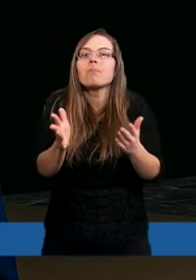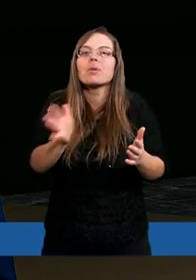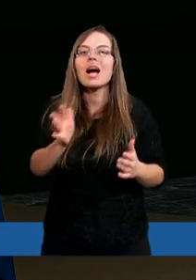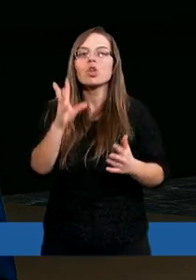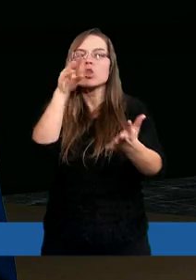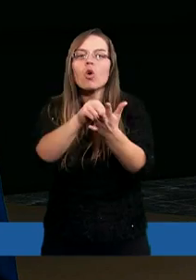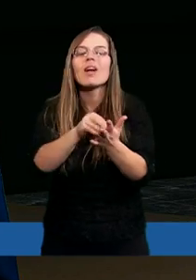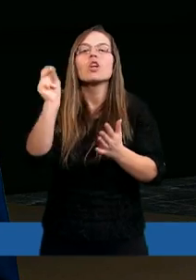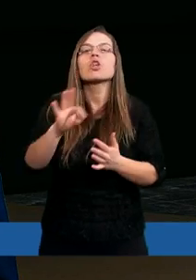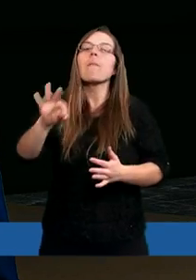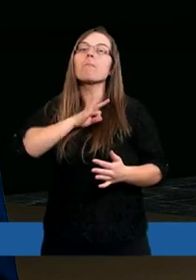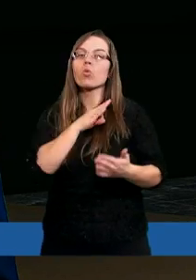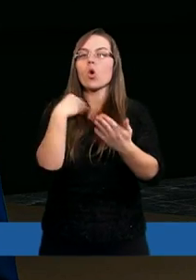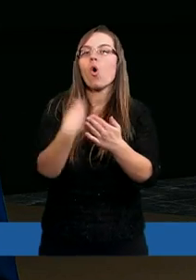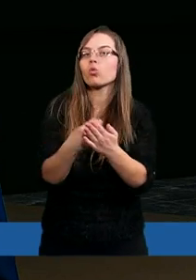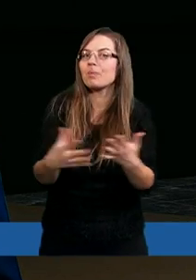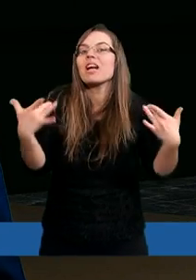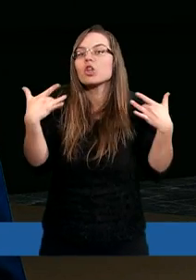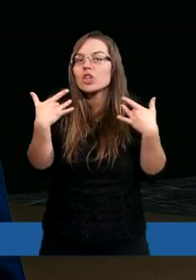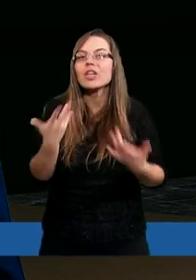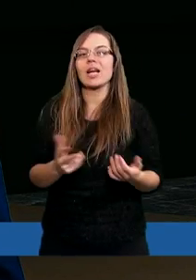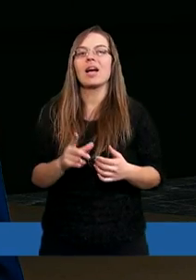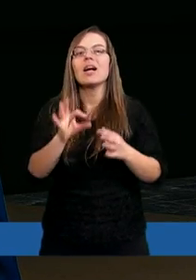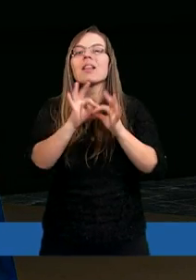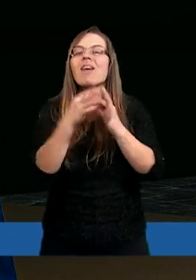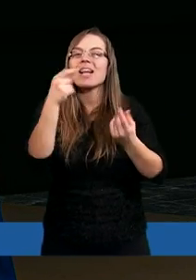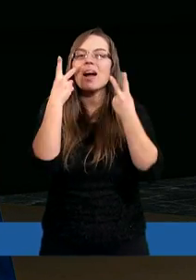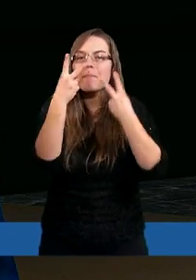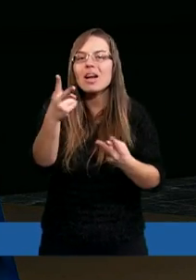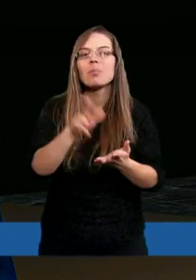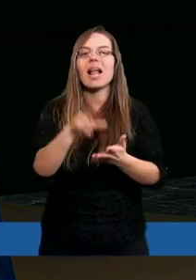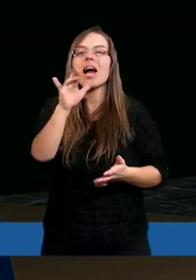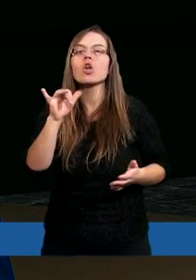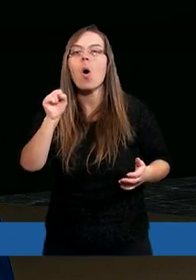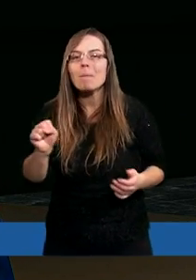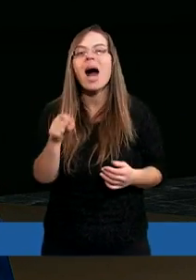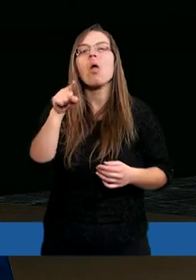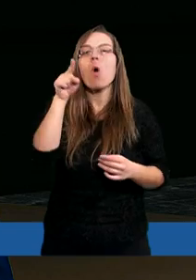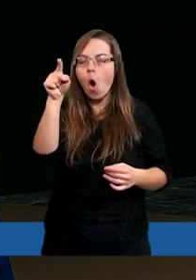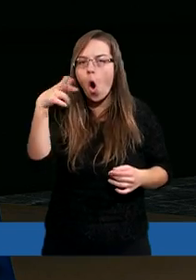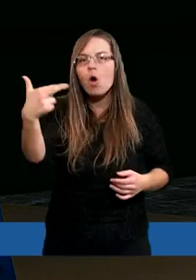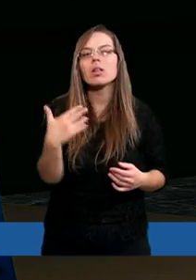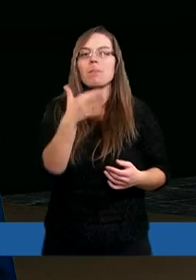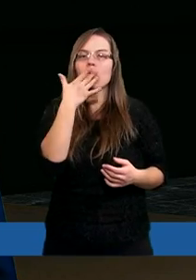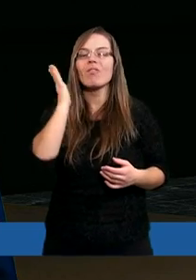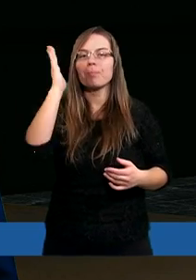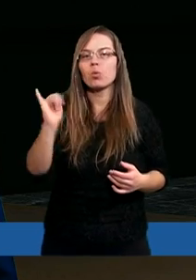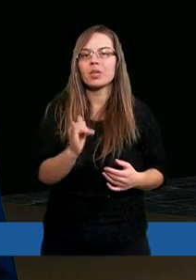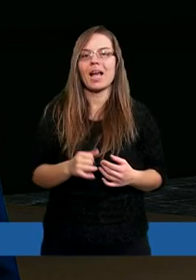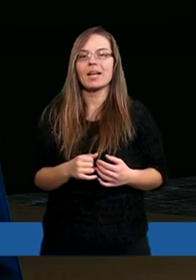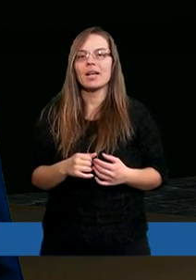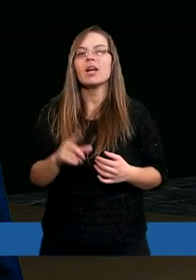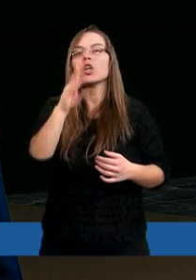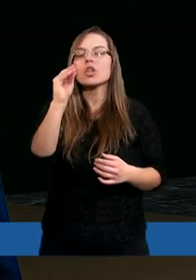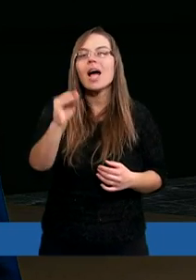pewien, że mój Odkupiciel żyje. A nawet jak patrzymy na Hioba, to on mówi później